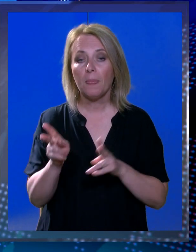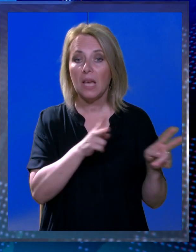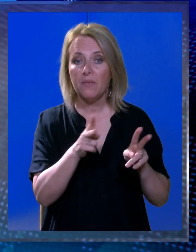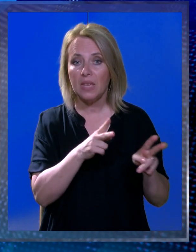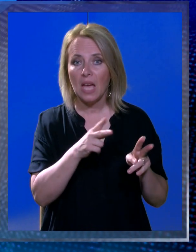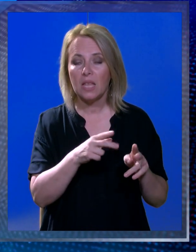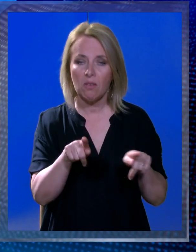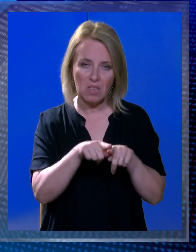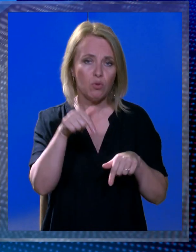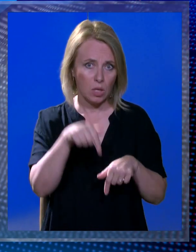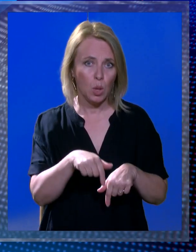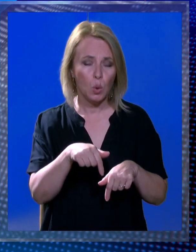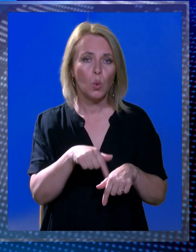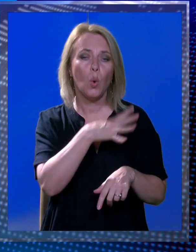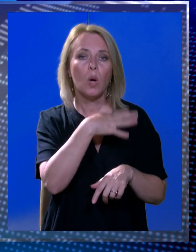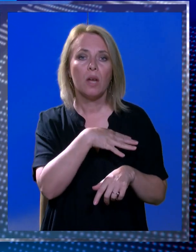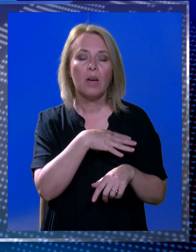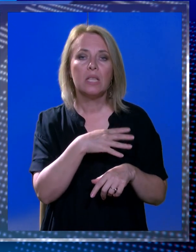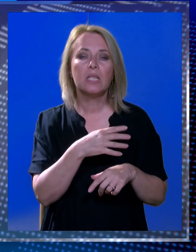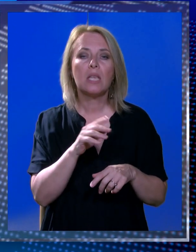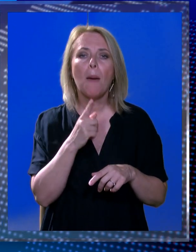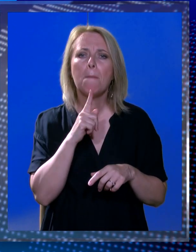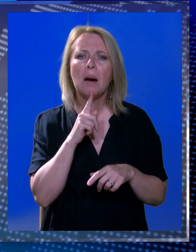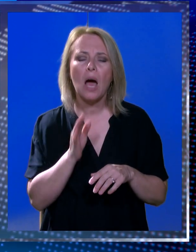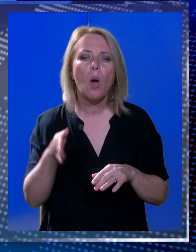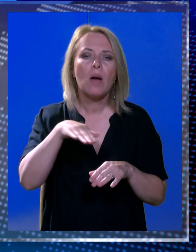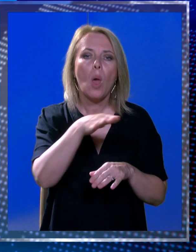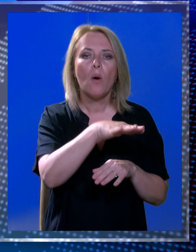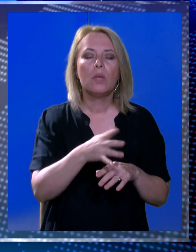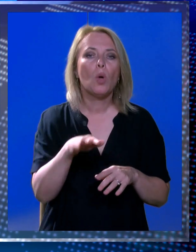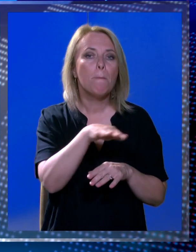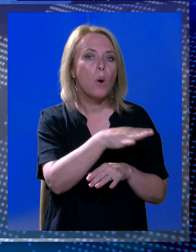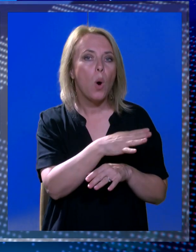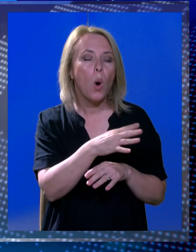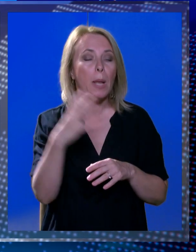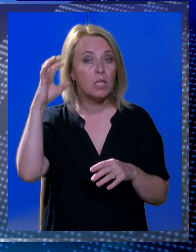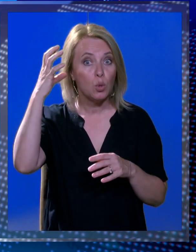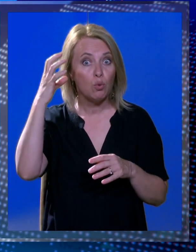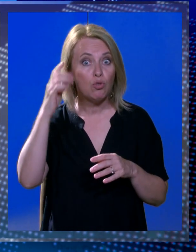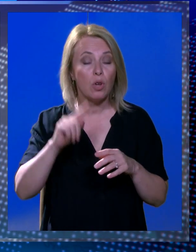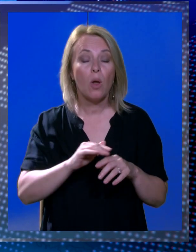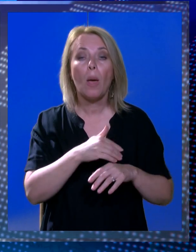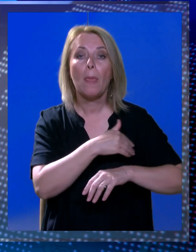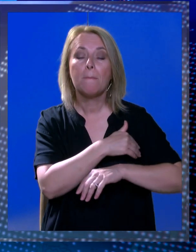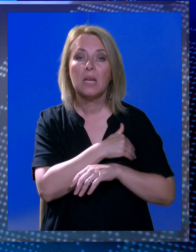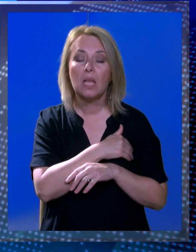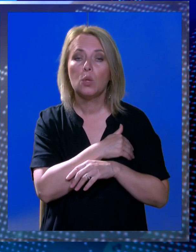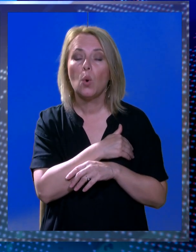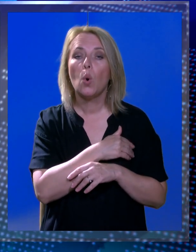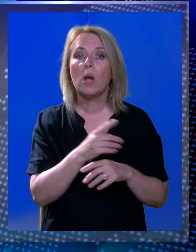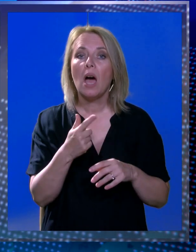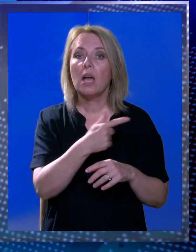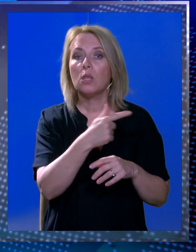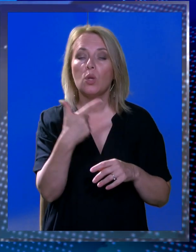Vjetar podjednak i na krajnjem jugu Hrvatske uz većinom malovalovito more pritom pretežno sunčano s najvišom temperaturom